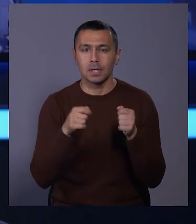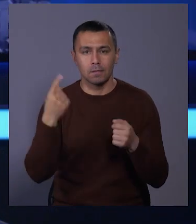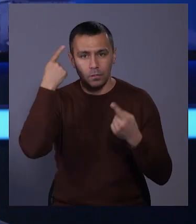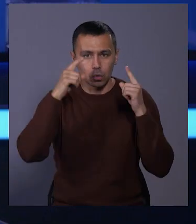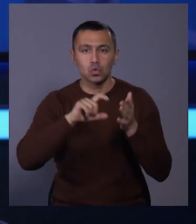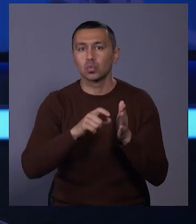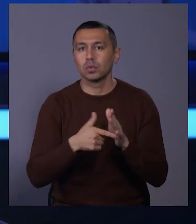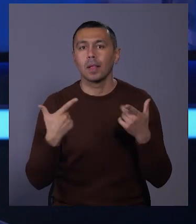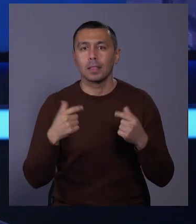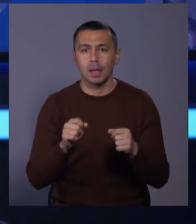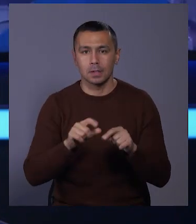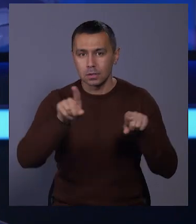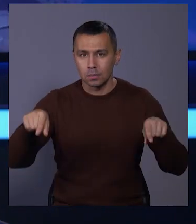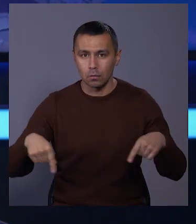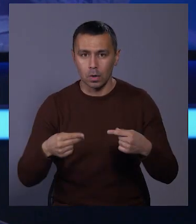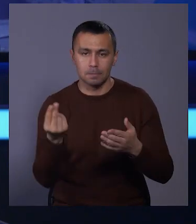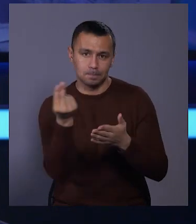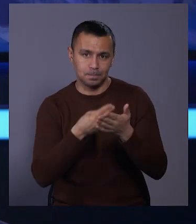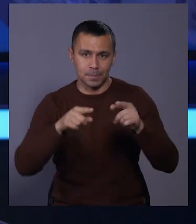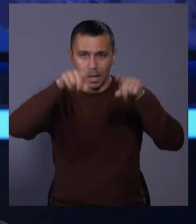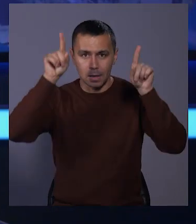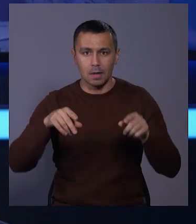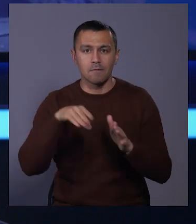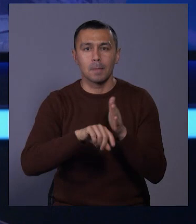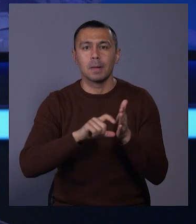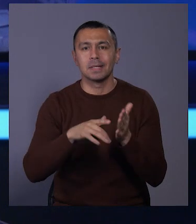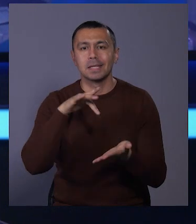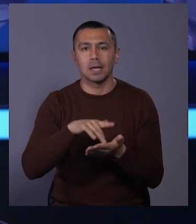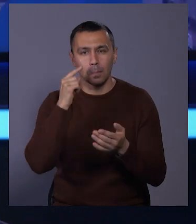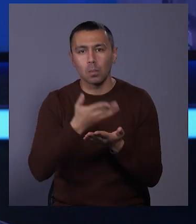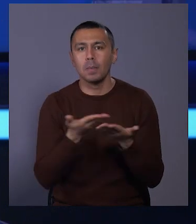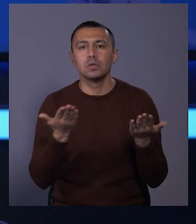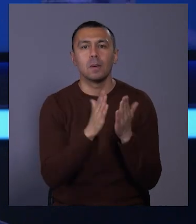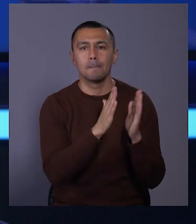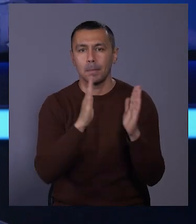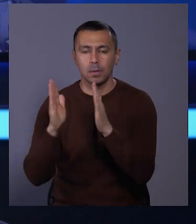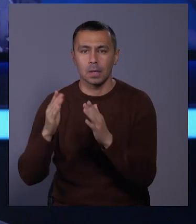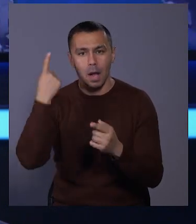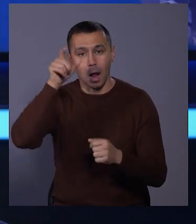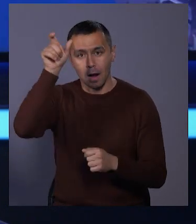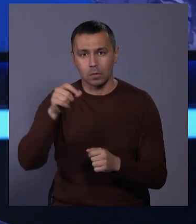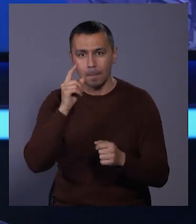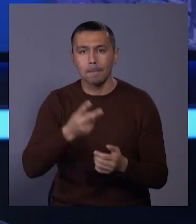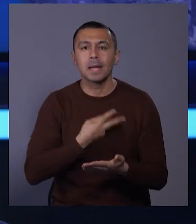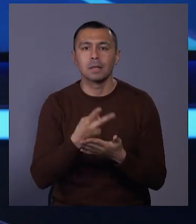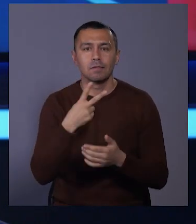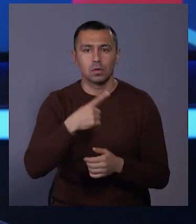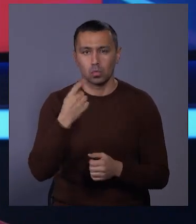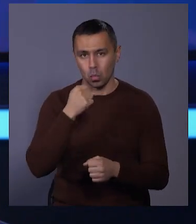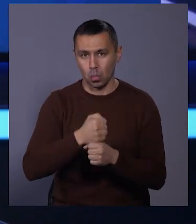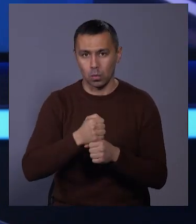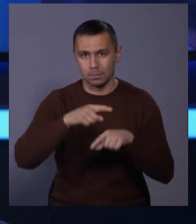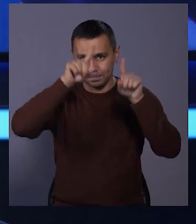творчу студію, де і створює картини. У приміщенні Центральної публічної бібліотеки автор представив 21 роботу.